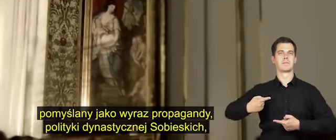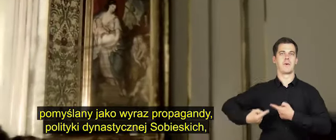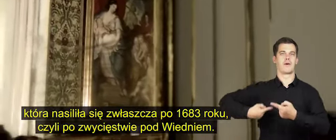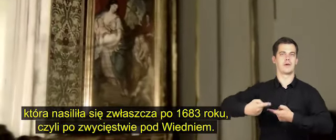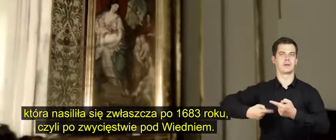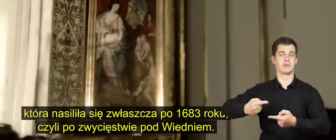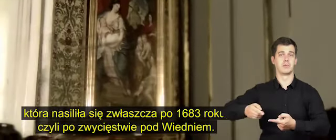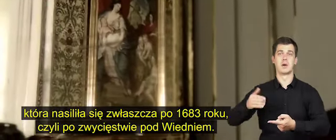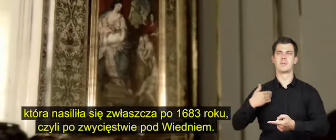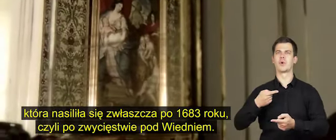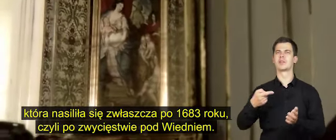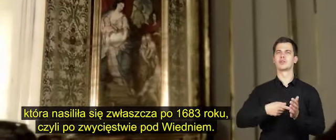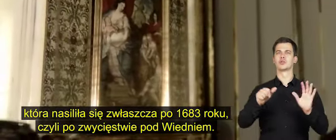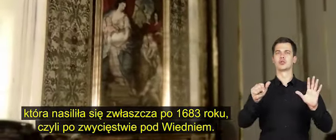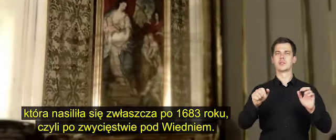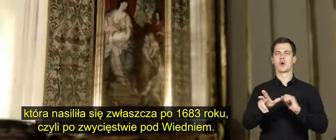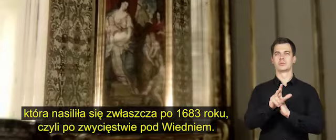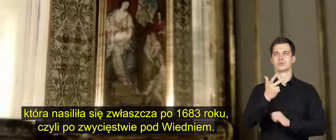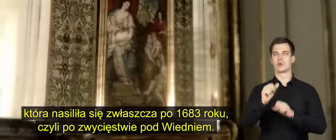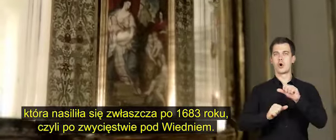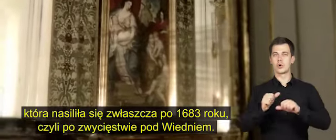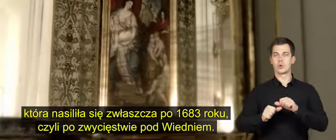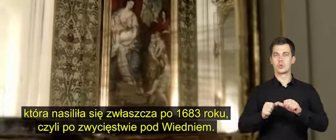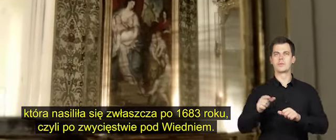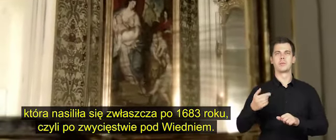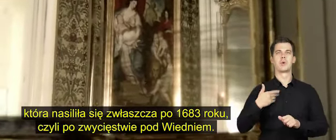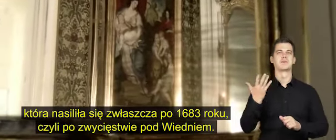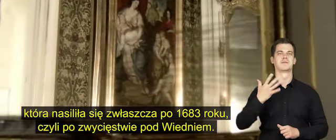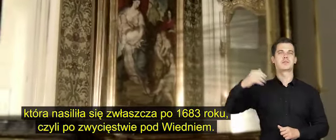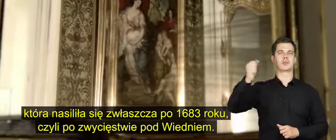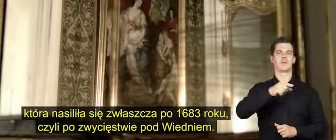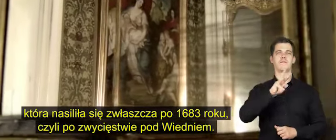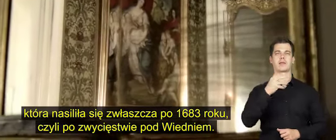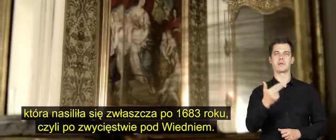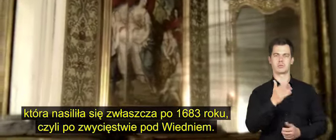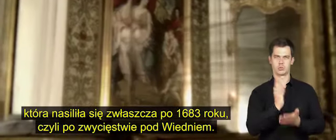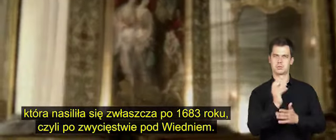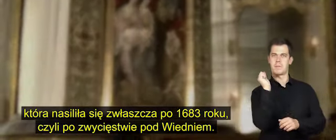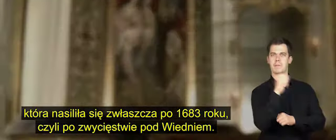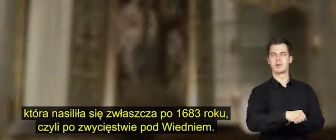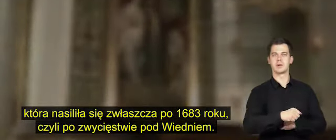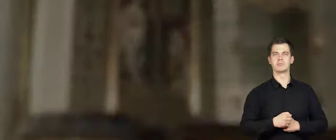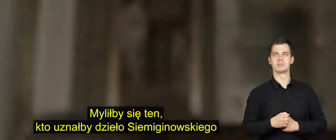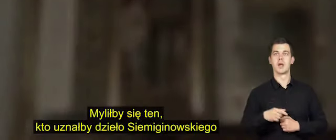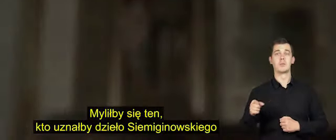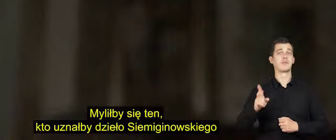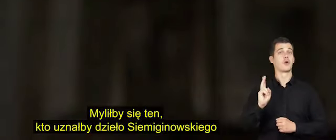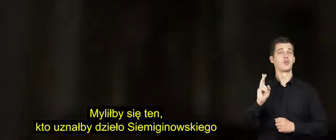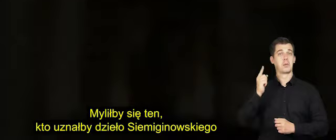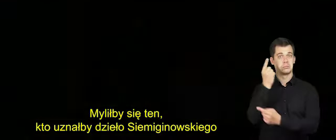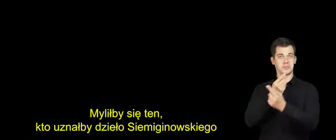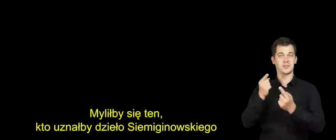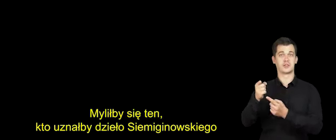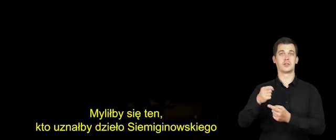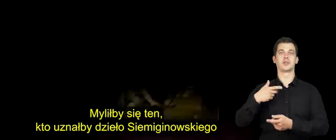Sobieskich, która nasiliła się zwłaszcza po 1683 roku, czyli po zwycięstwie pod Wiedniem. Myliłby